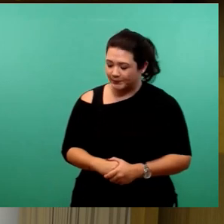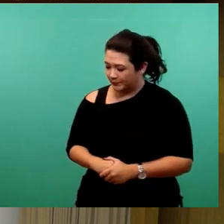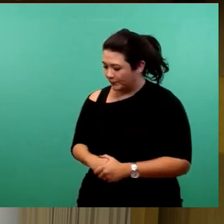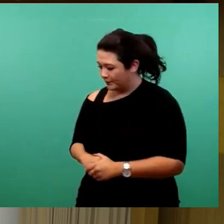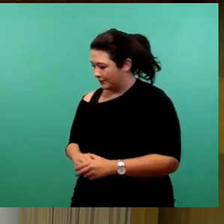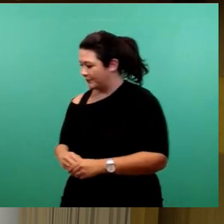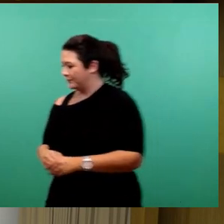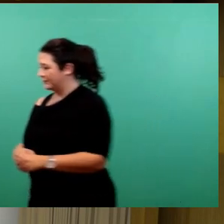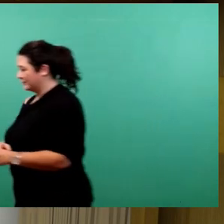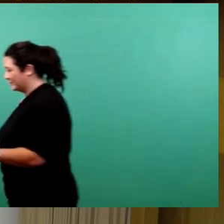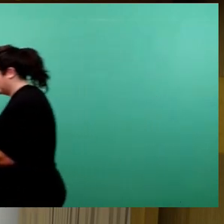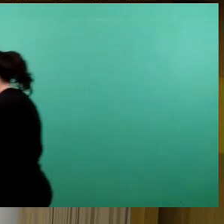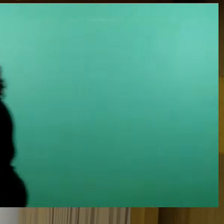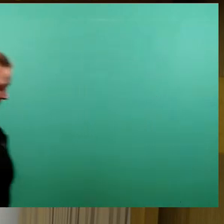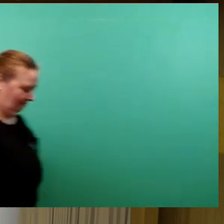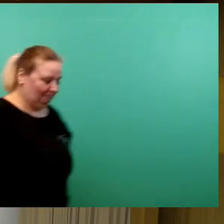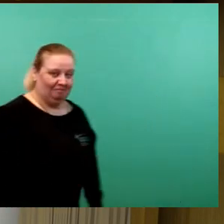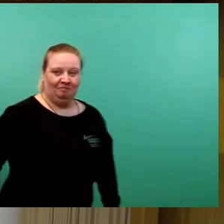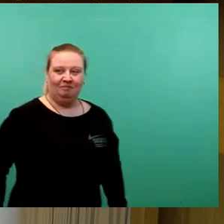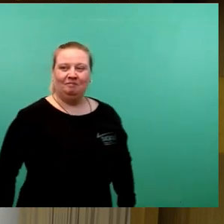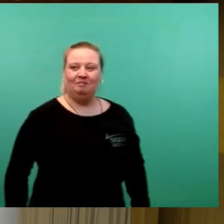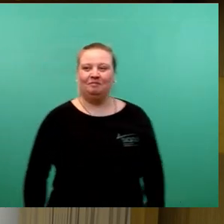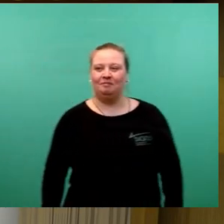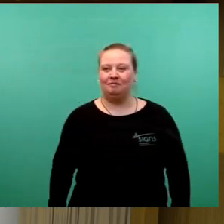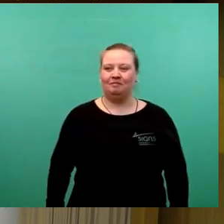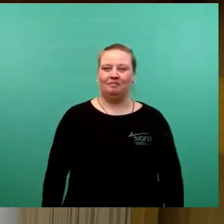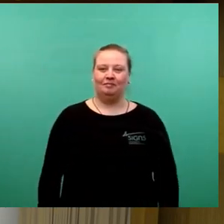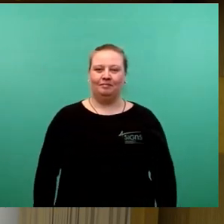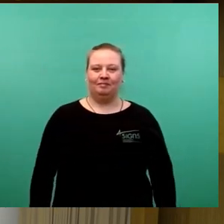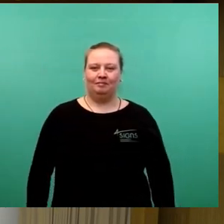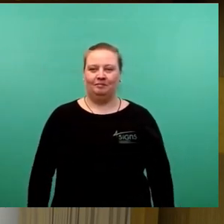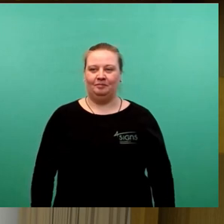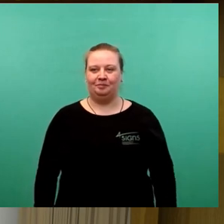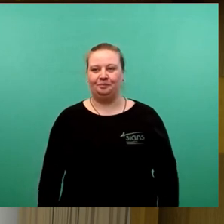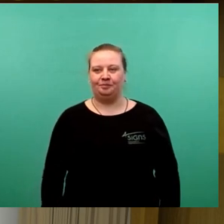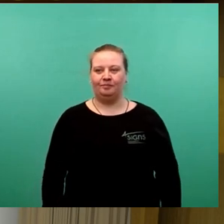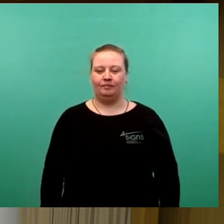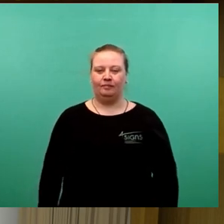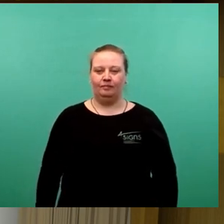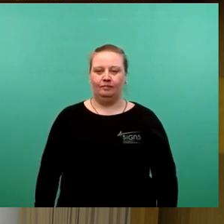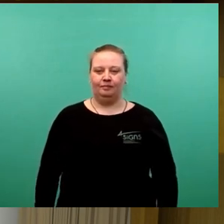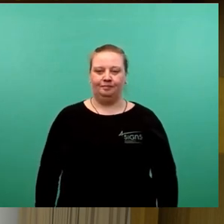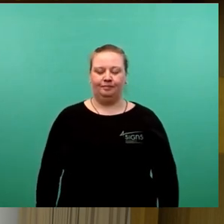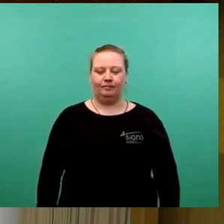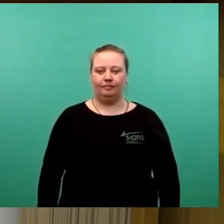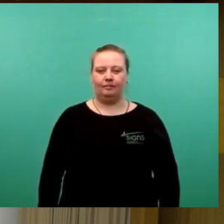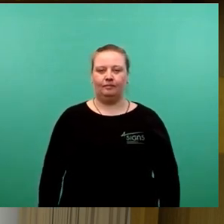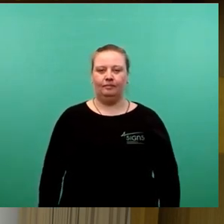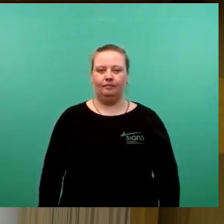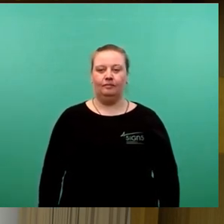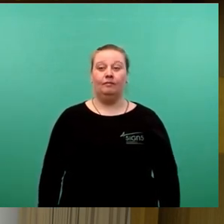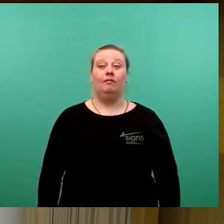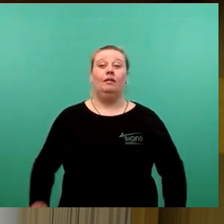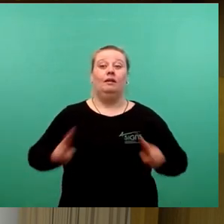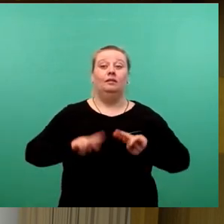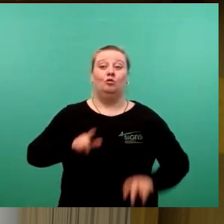So, und zum Abschluss der Fraktionsrunde die Freien Wähler, Freie Bürgerfraktion, Herr Gelschmann. Sehr geehrter